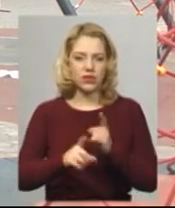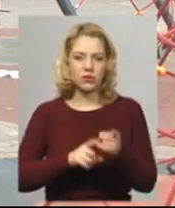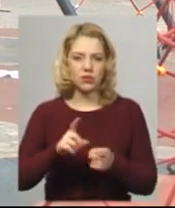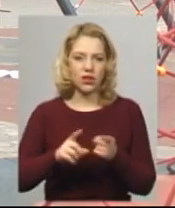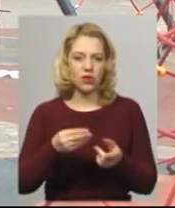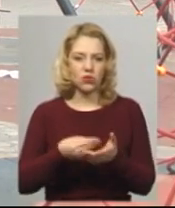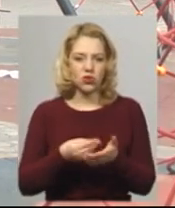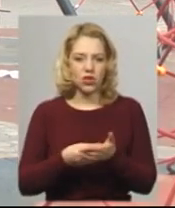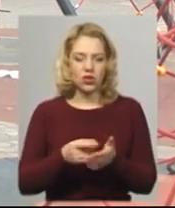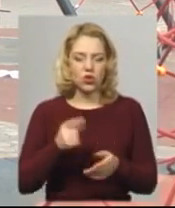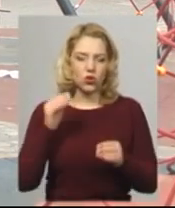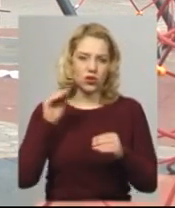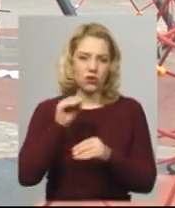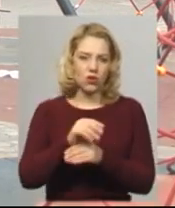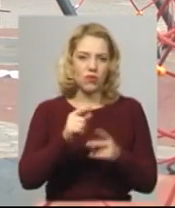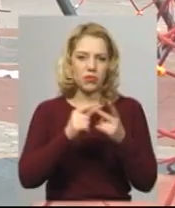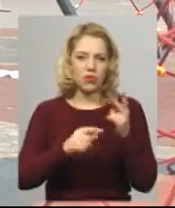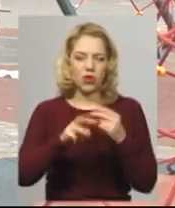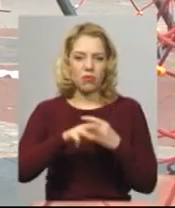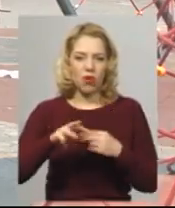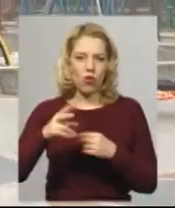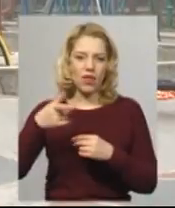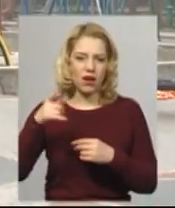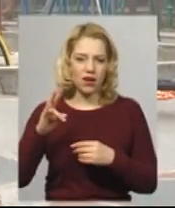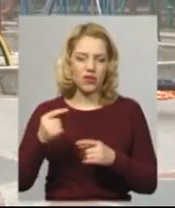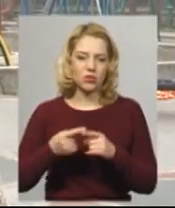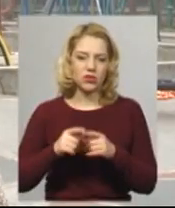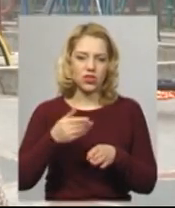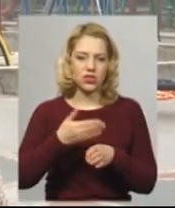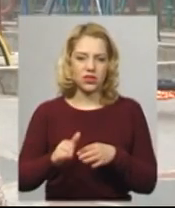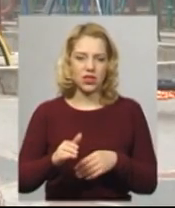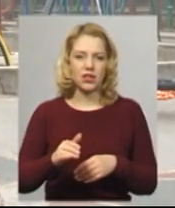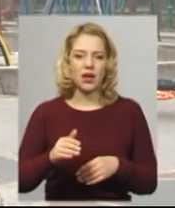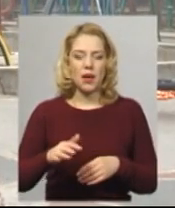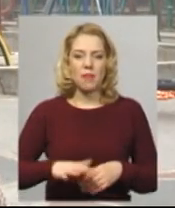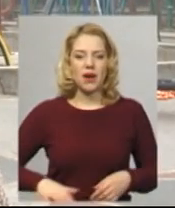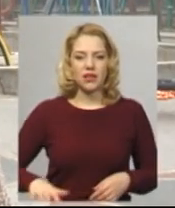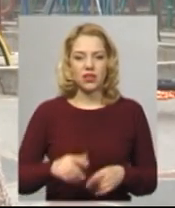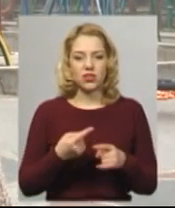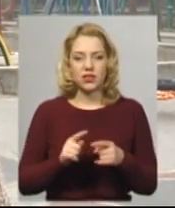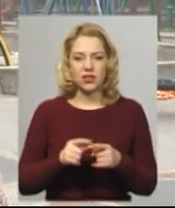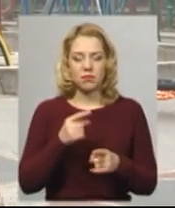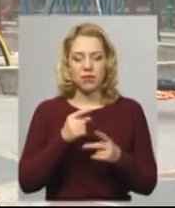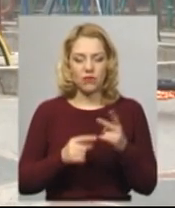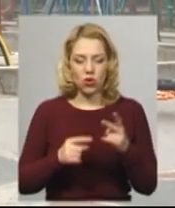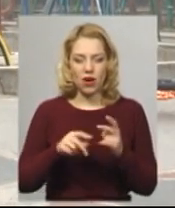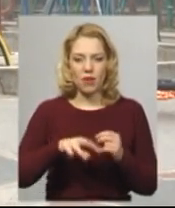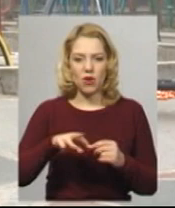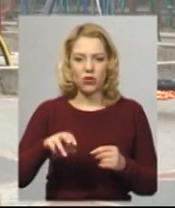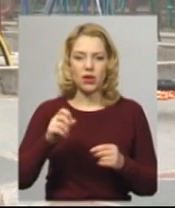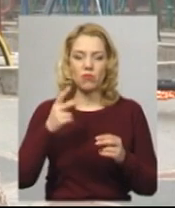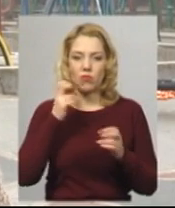півтора мільйона гривень на завершення робіт по цій частині майданчика. Цих півтора мільйона гривень ми могли б передбачити на продовження ремонту